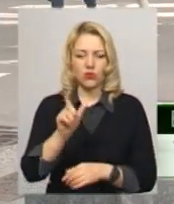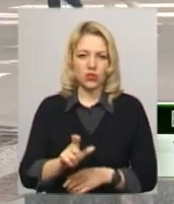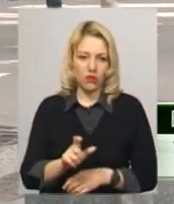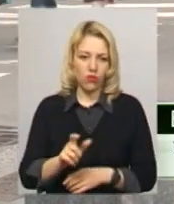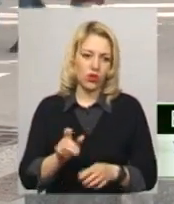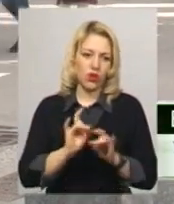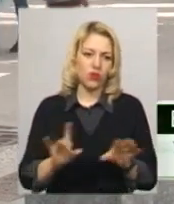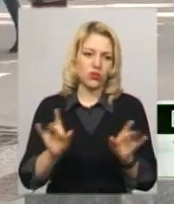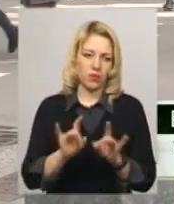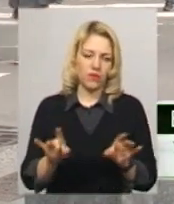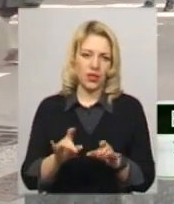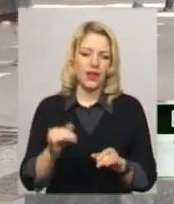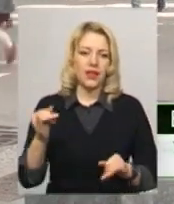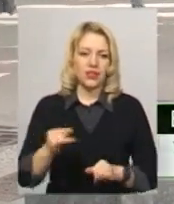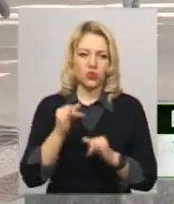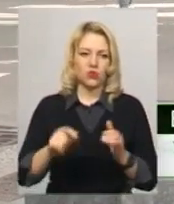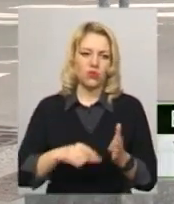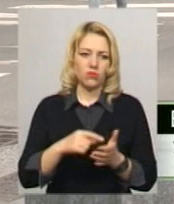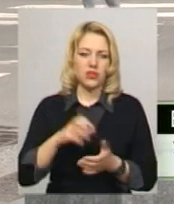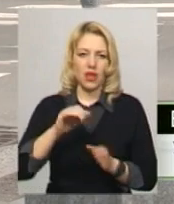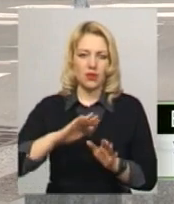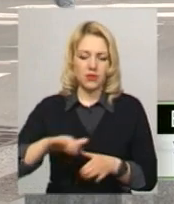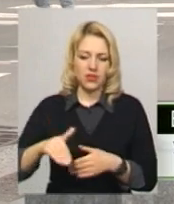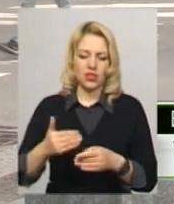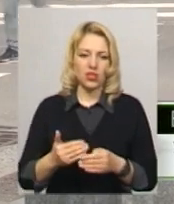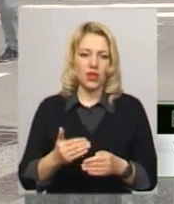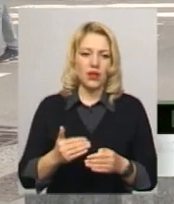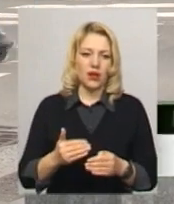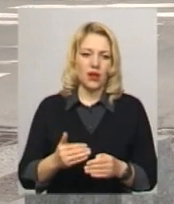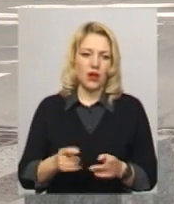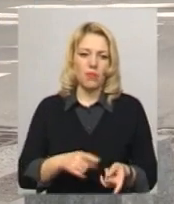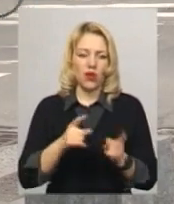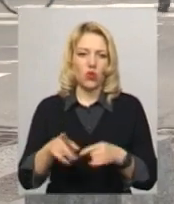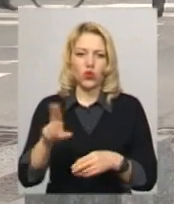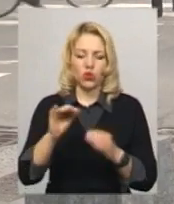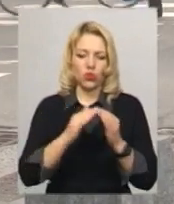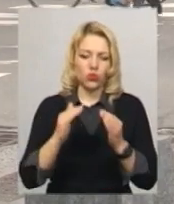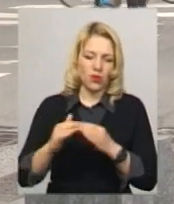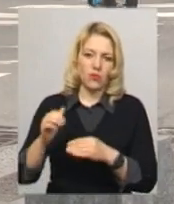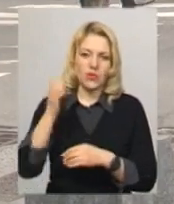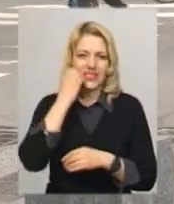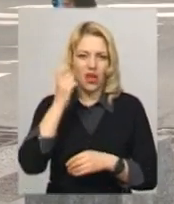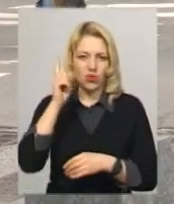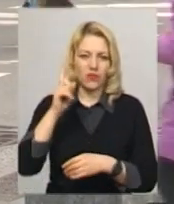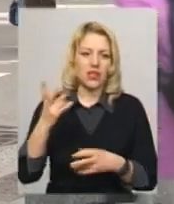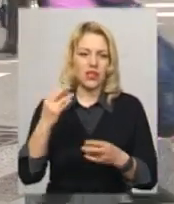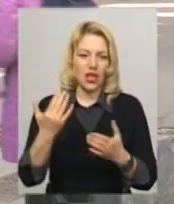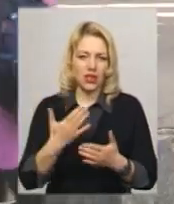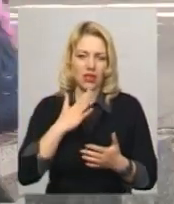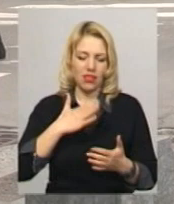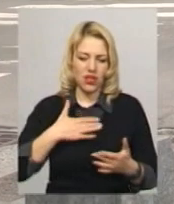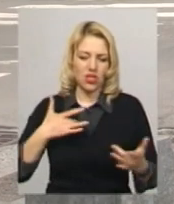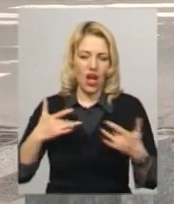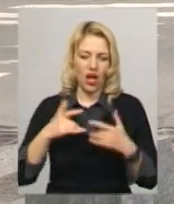розповідає історію міста, а пізніше переходить до локацій, будинків старовинних, на яких наші актори,